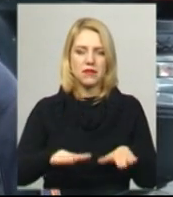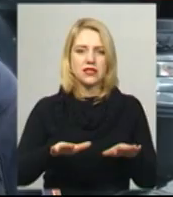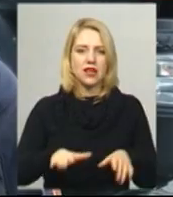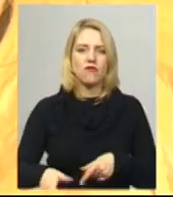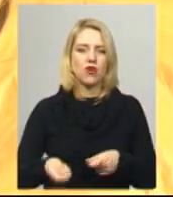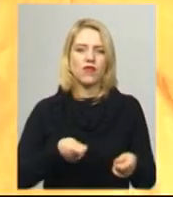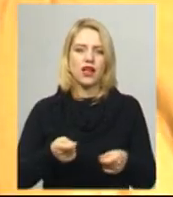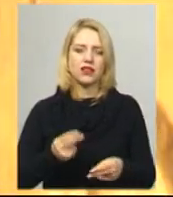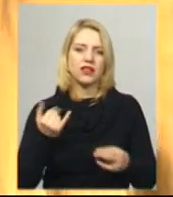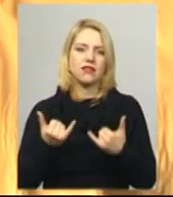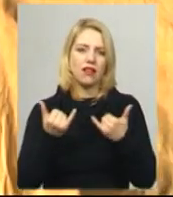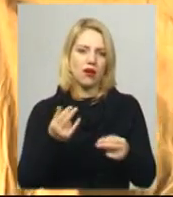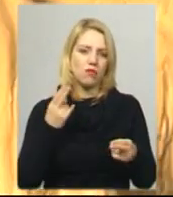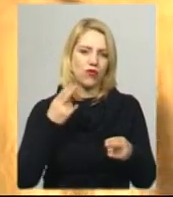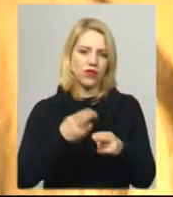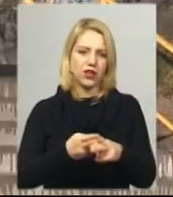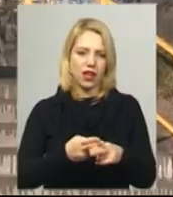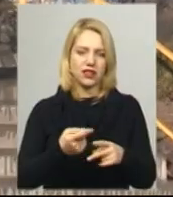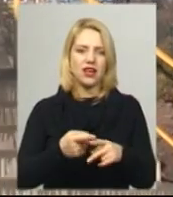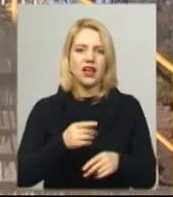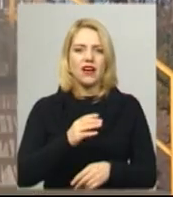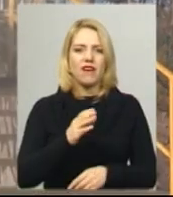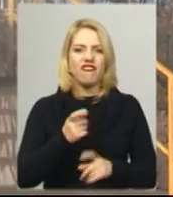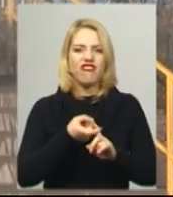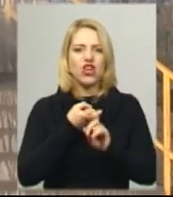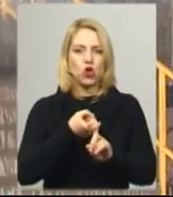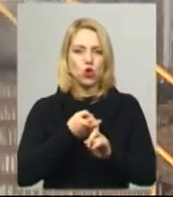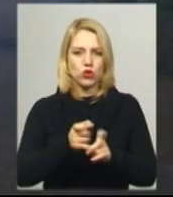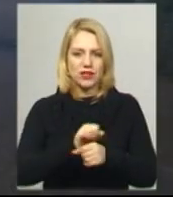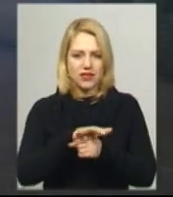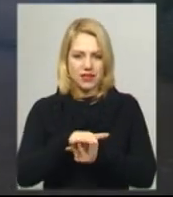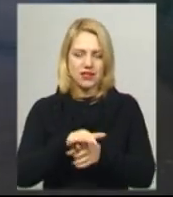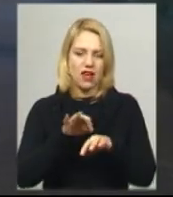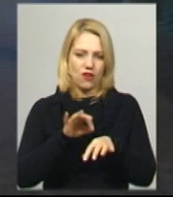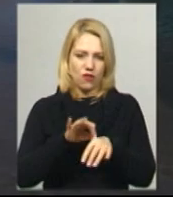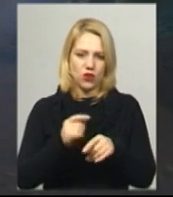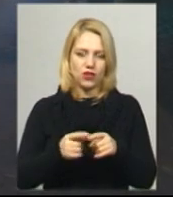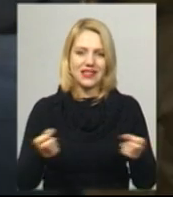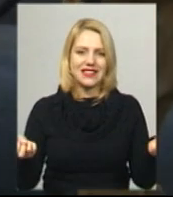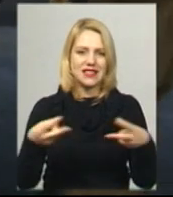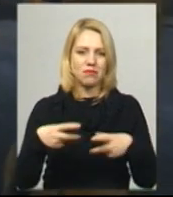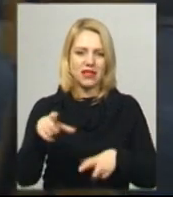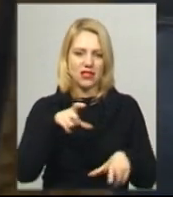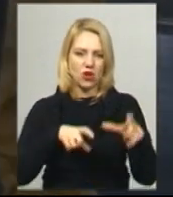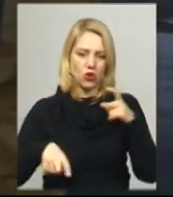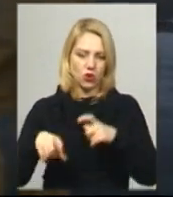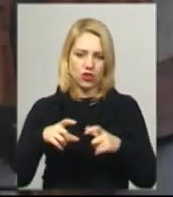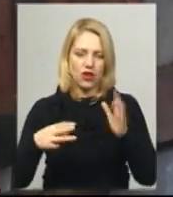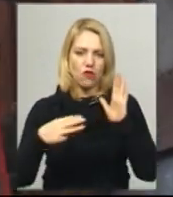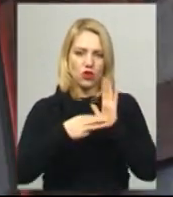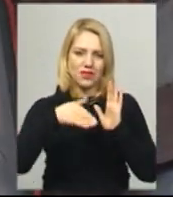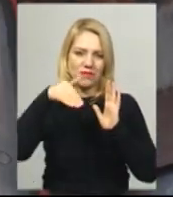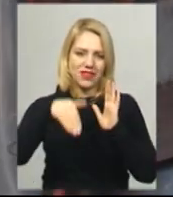для профілактики вірусних захворювань. Цього на території ринку було оброблено спецрошином близько 8 тисяч метрів квадратних.